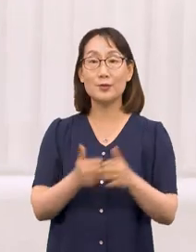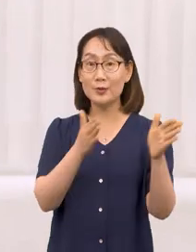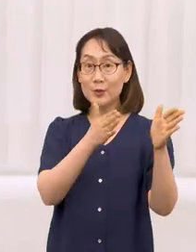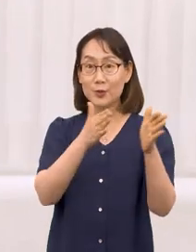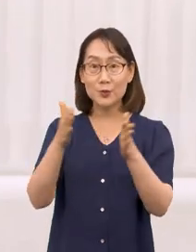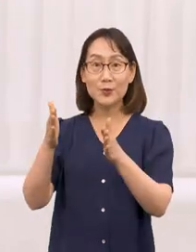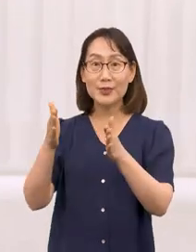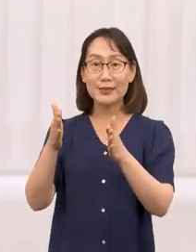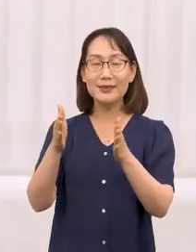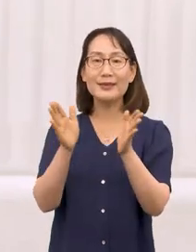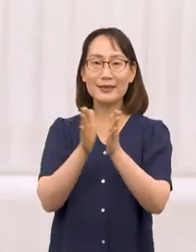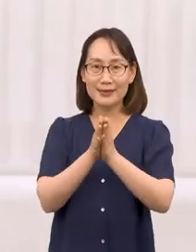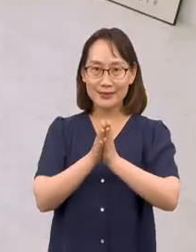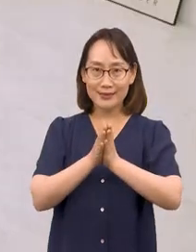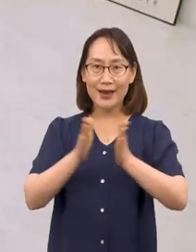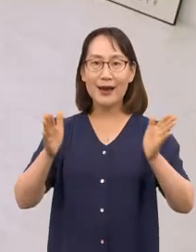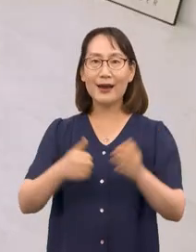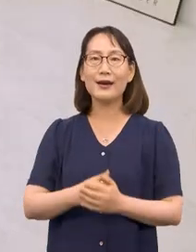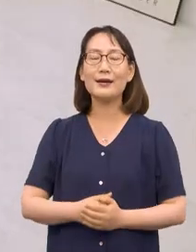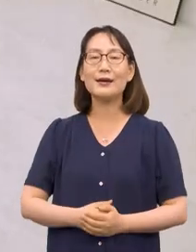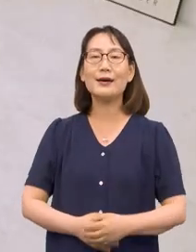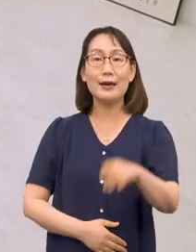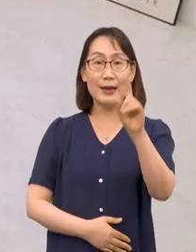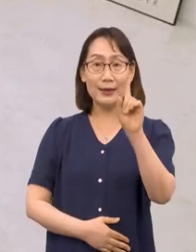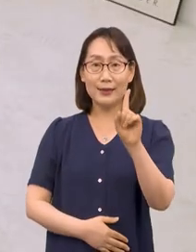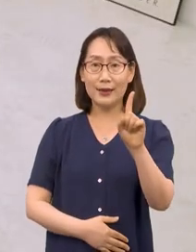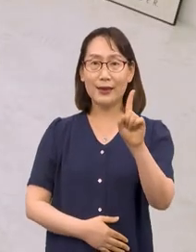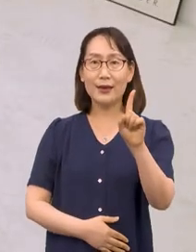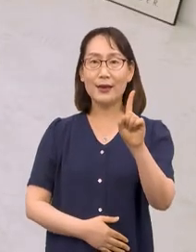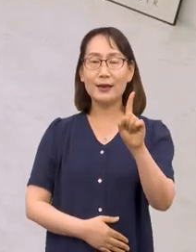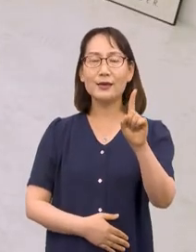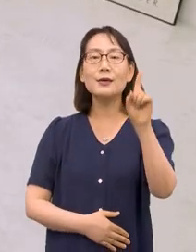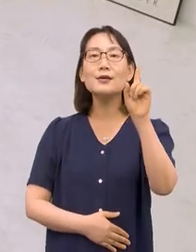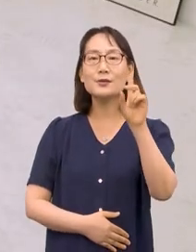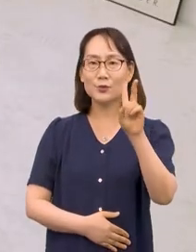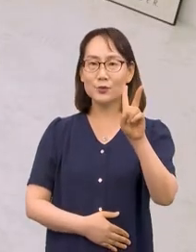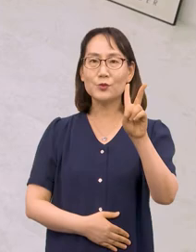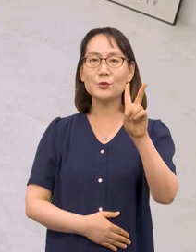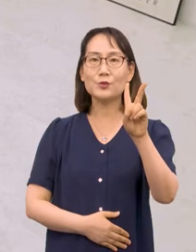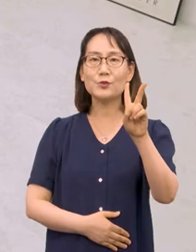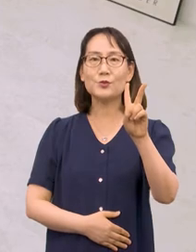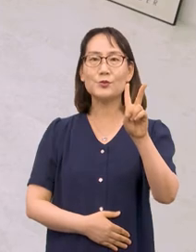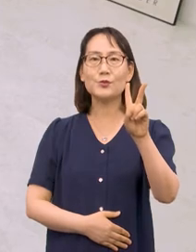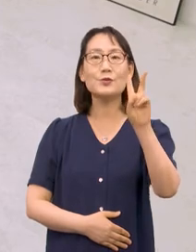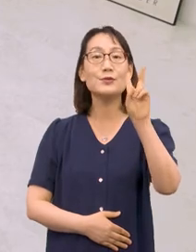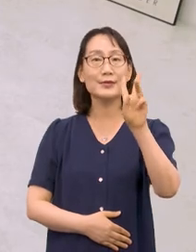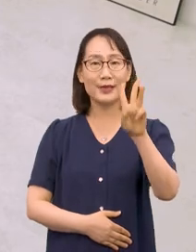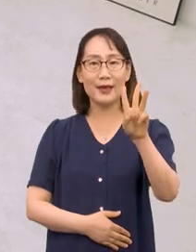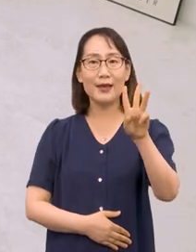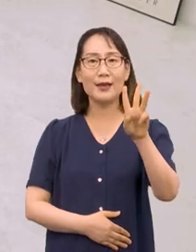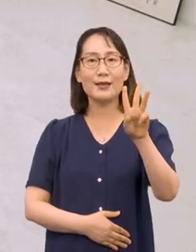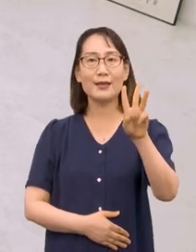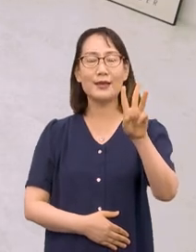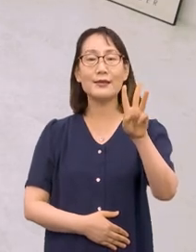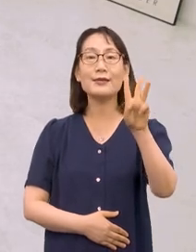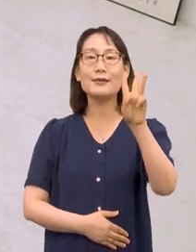시작! 하나, 둘, 셋,